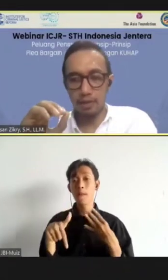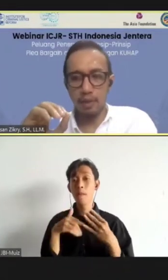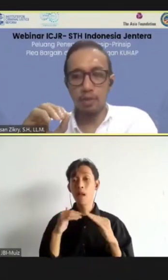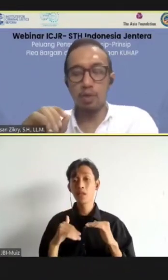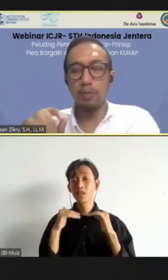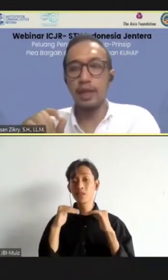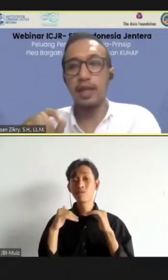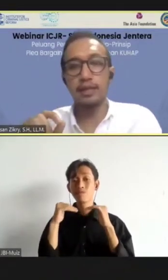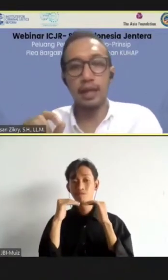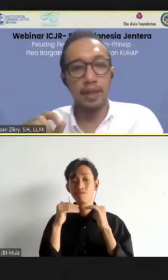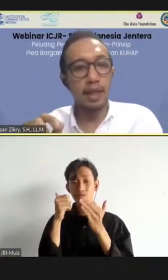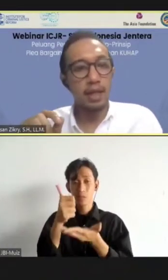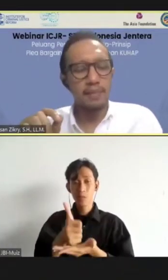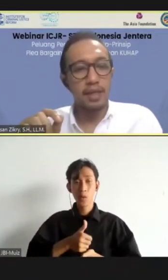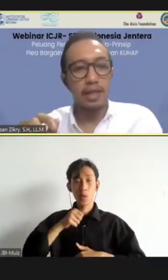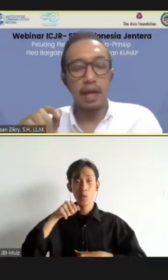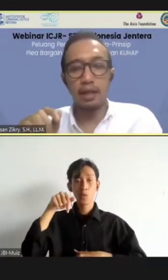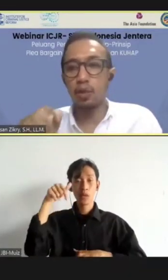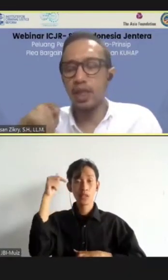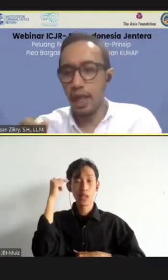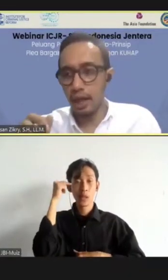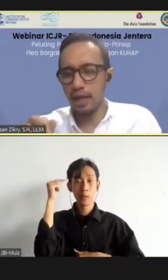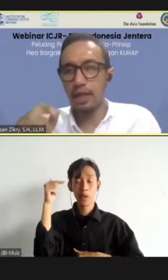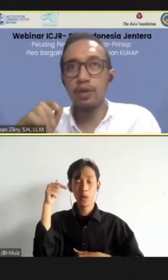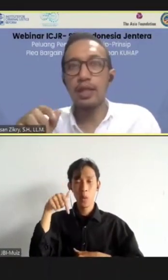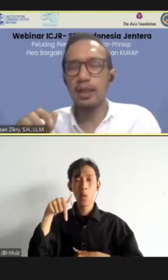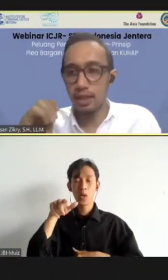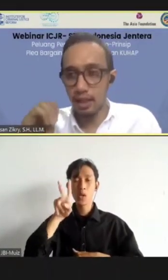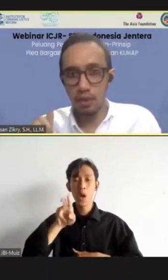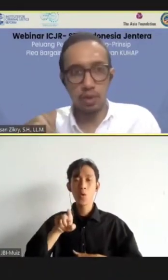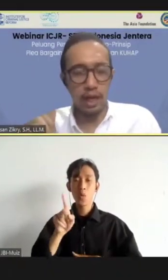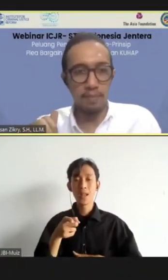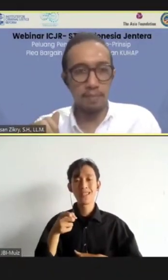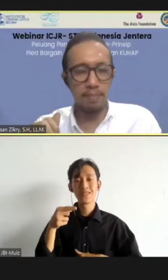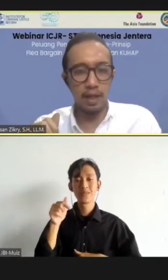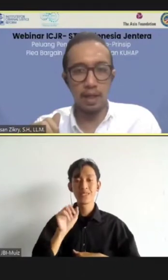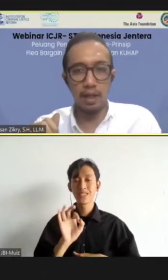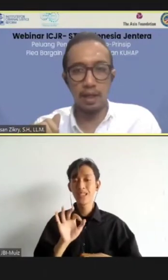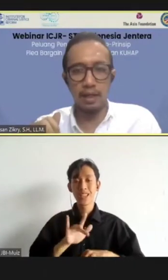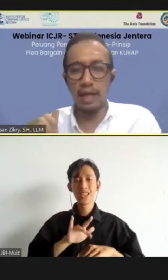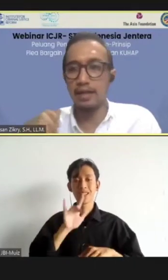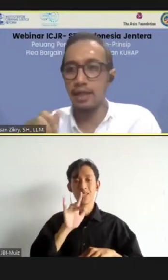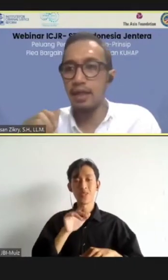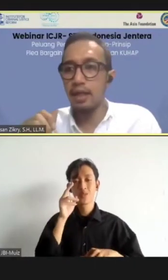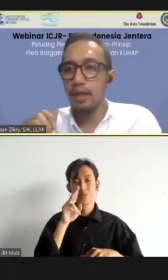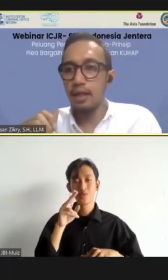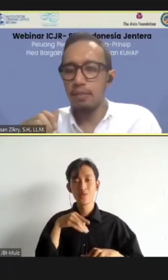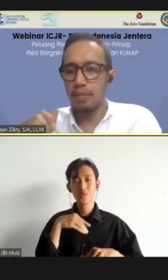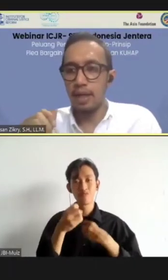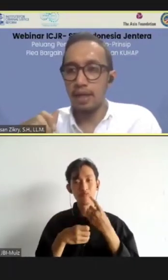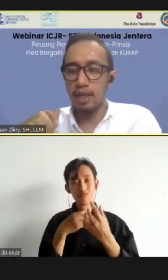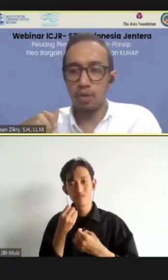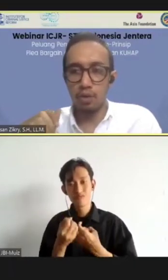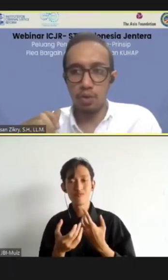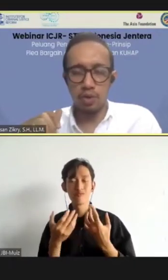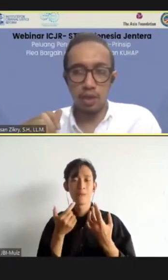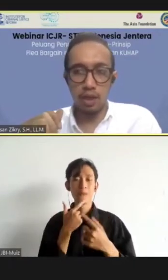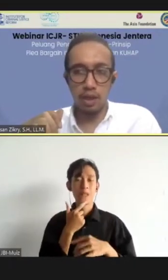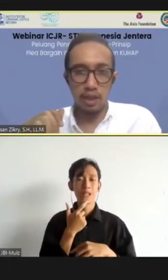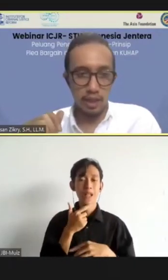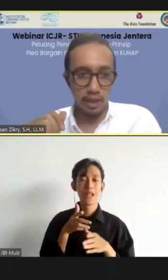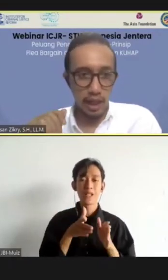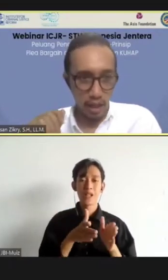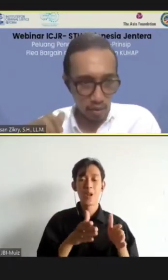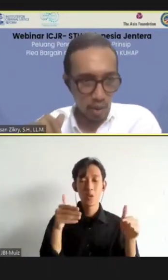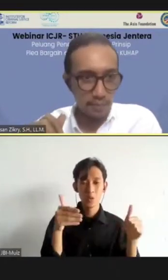hak atas bantuan hukum ini yang saya pikir sangat krusial dan itu tidak tersentuh dalam narasi mengenai jalur khusus